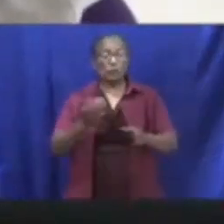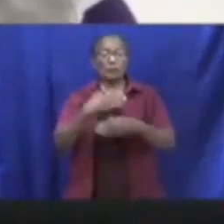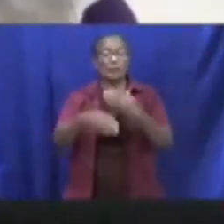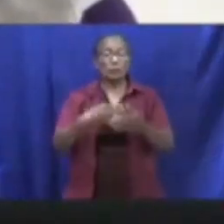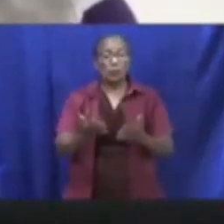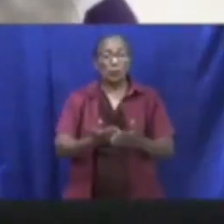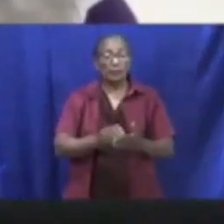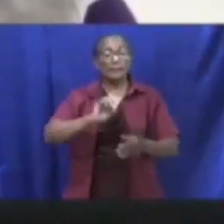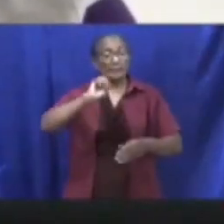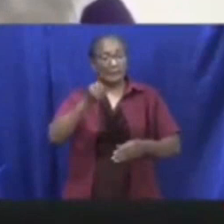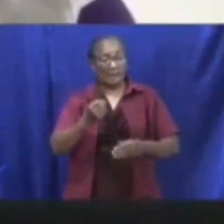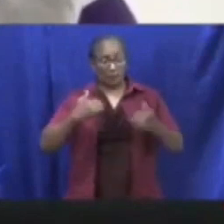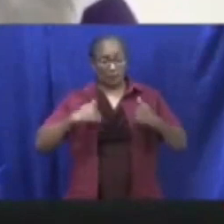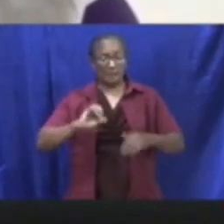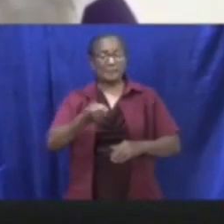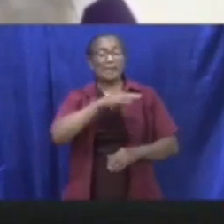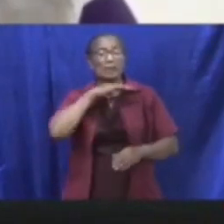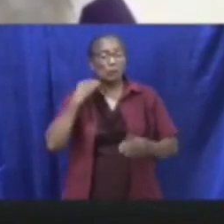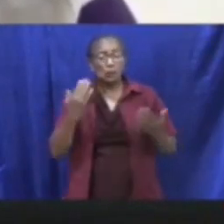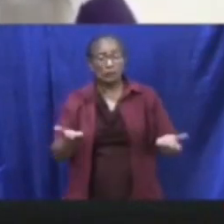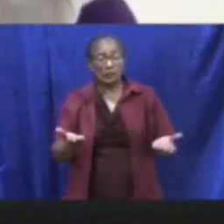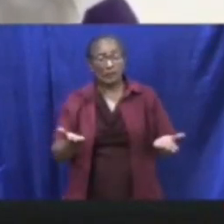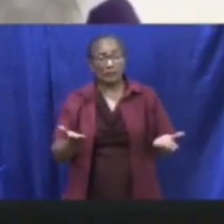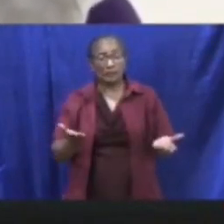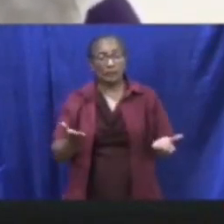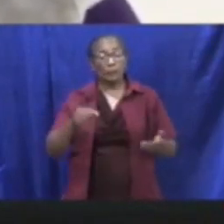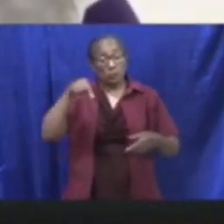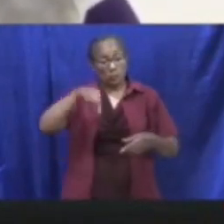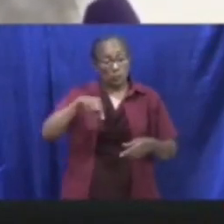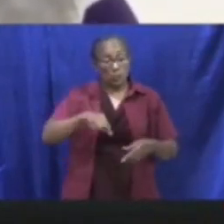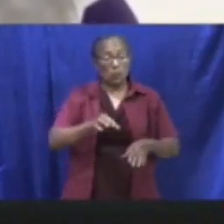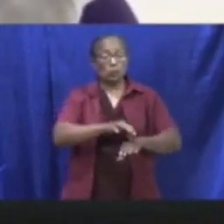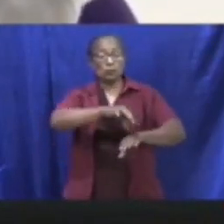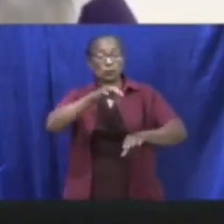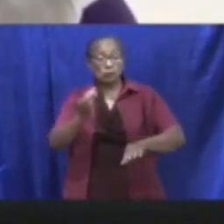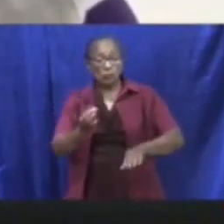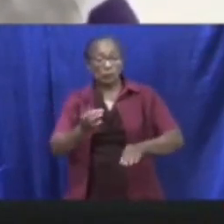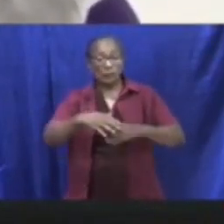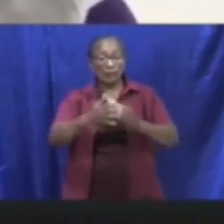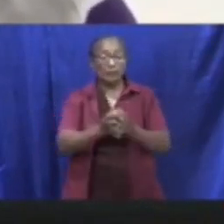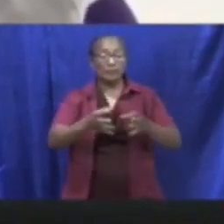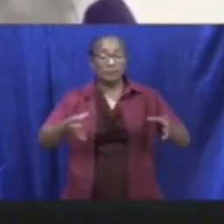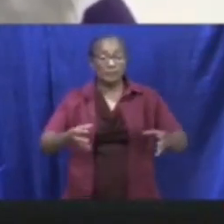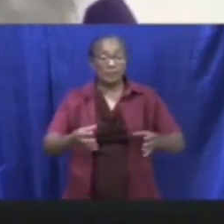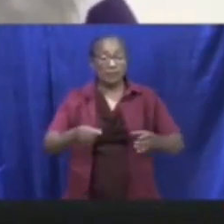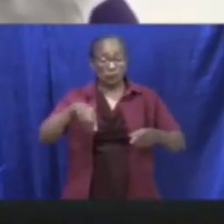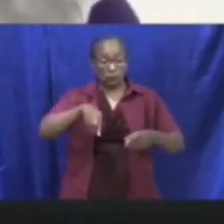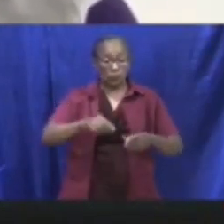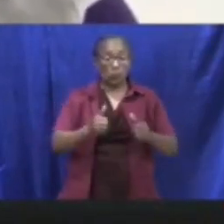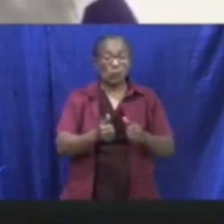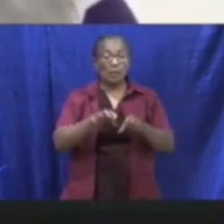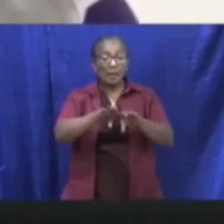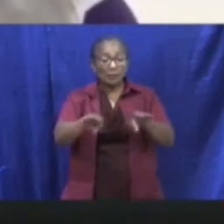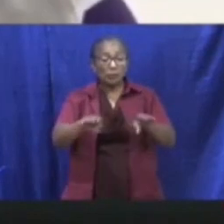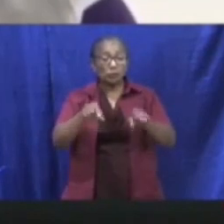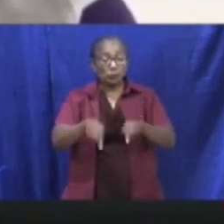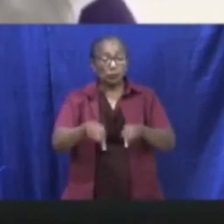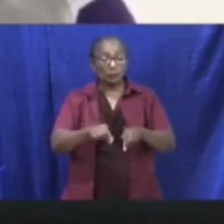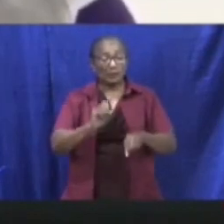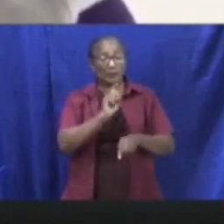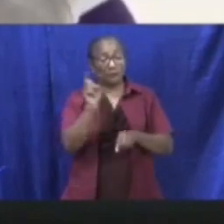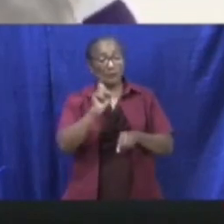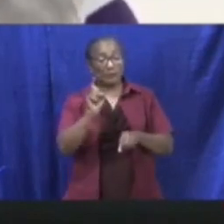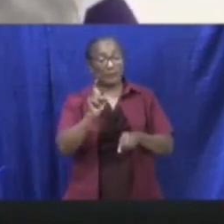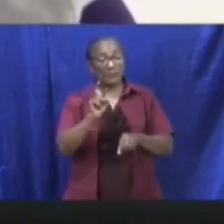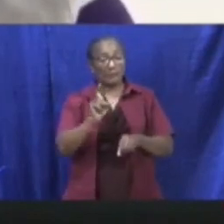en dat zo dit kan vadoen. Nu nu de, a gezondheidsversie, de ma horen ook toe instaan. Maar dat